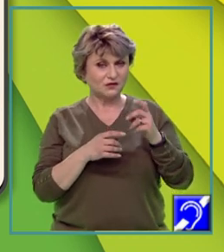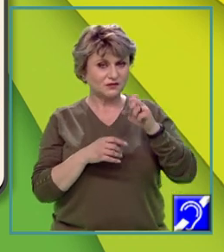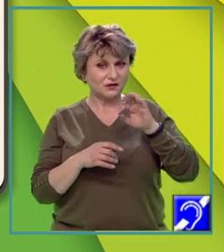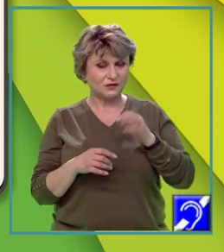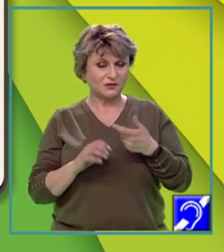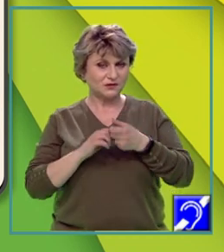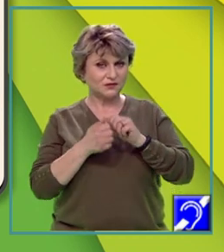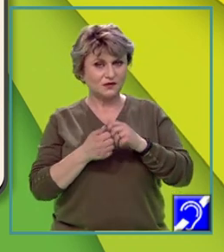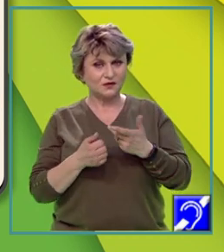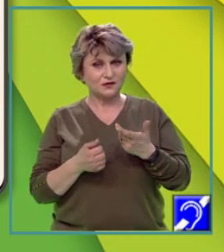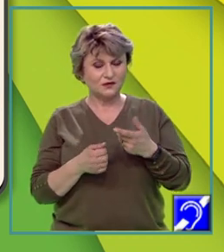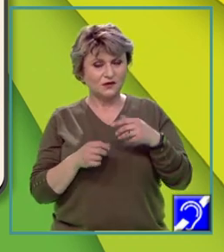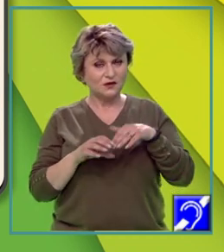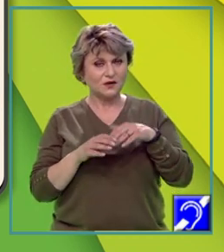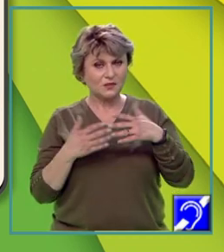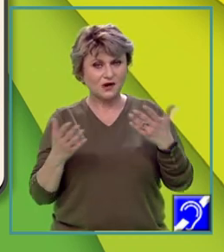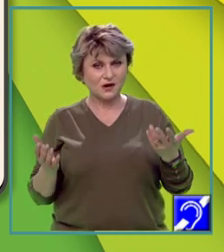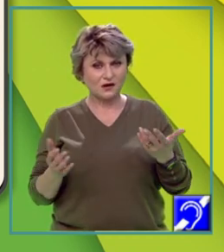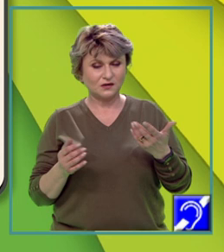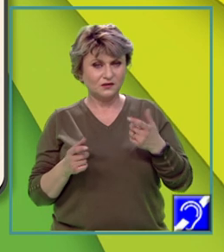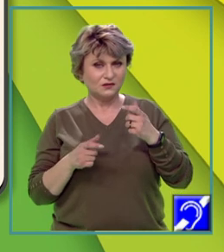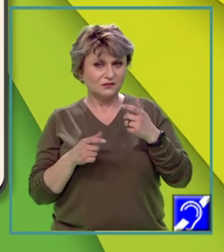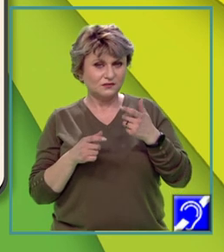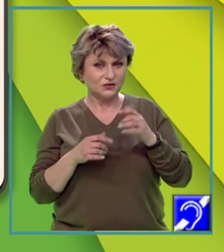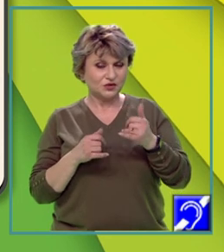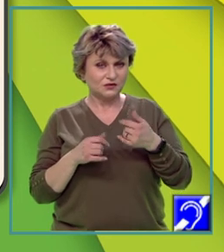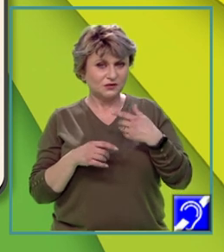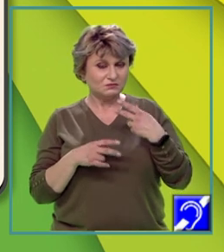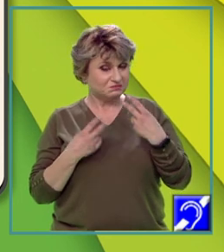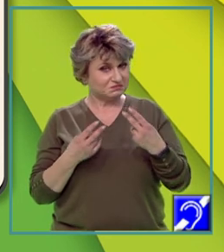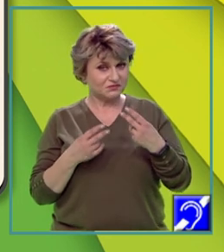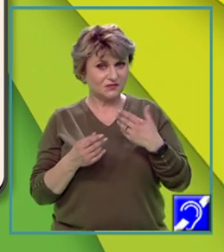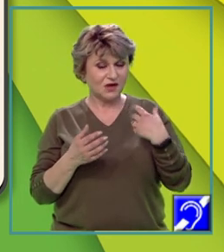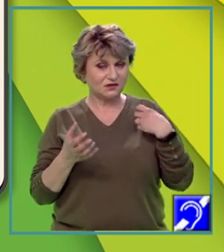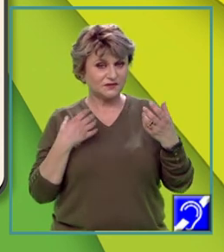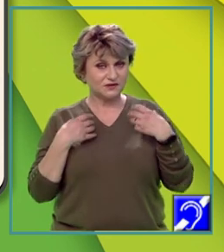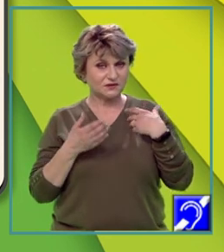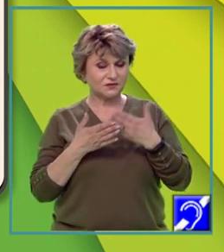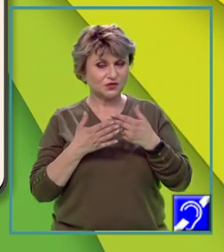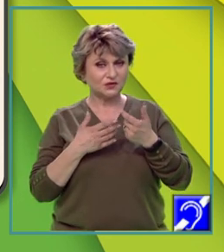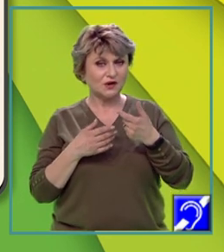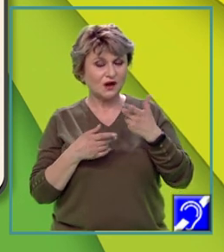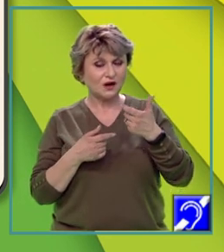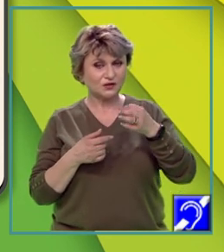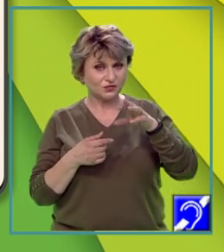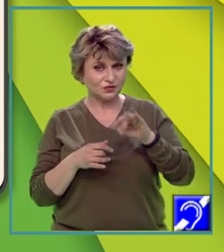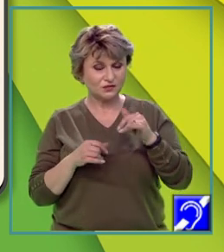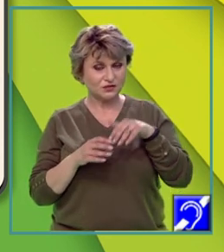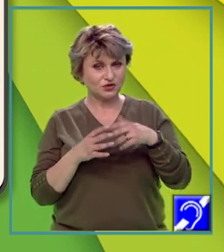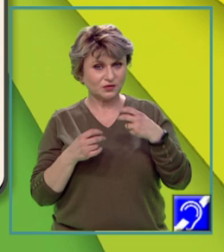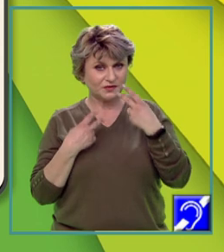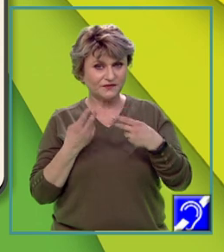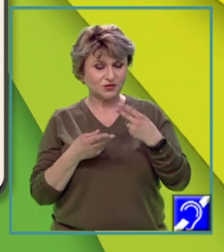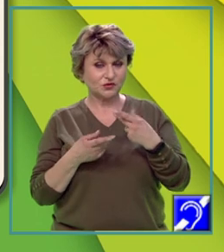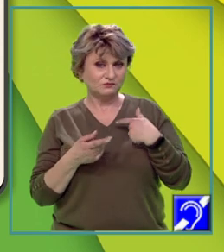silvostepă, în mare parte destelenită, fiind favorabilă activităților agricole. În ceea ce privește mediul